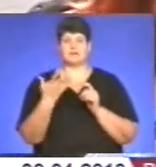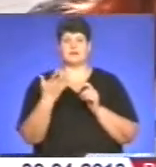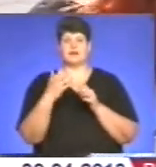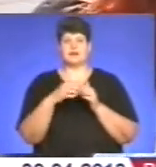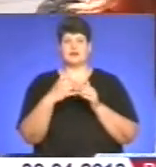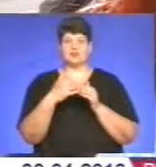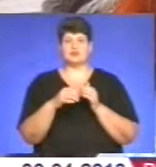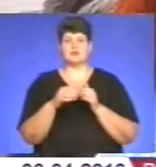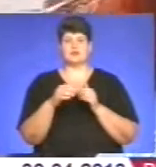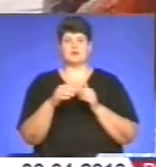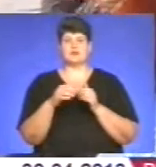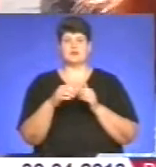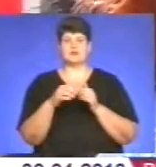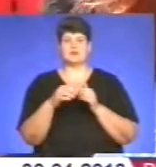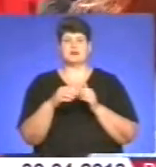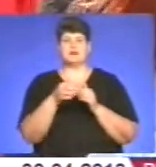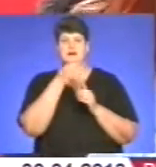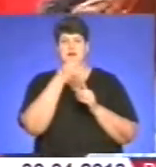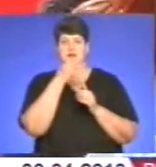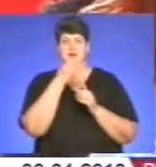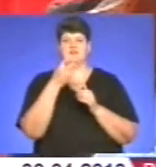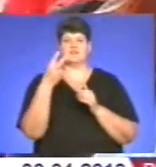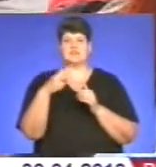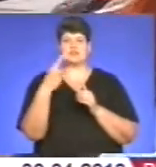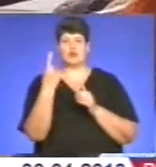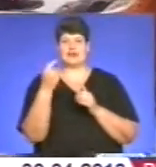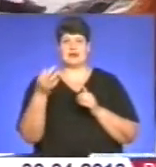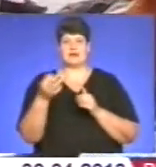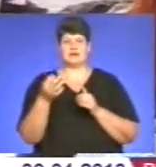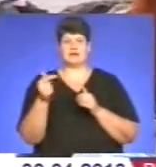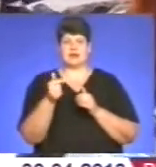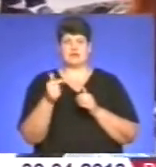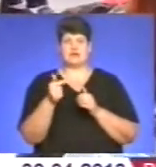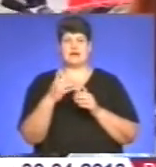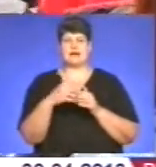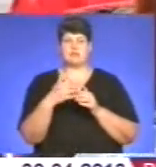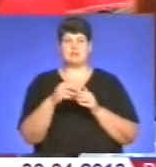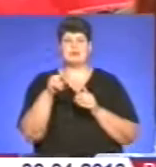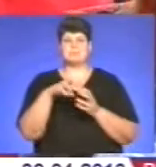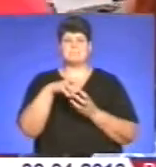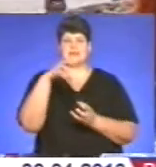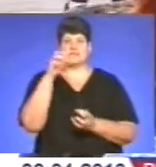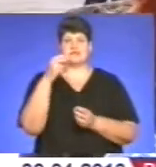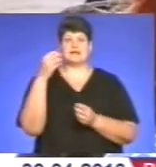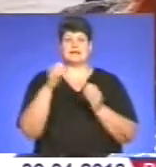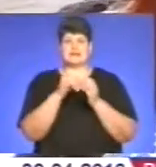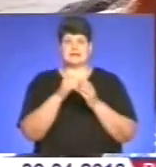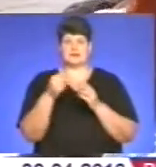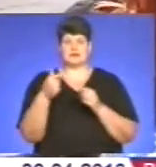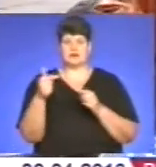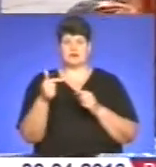Це стара капуста. Білокачанна рання – 21 гривня. Капуста пекінська – 10 гривень.